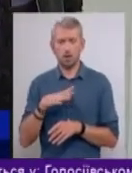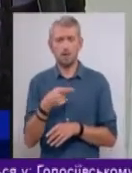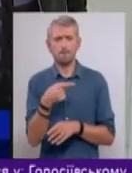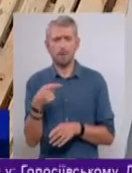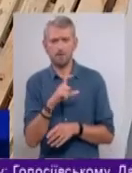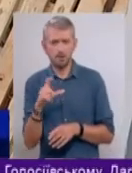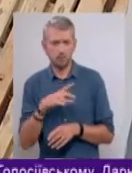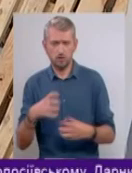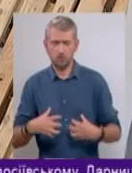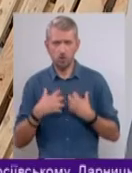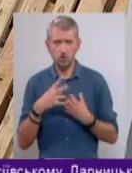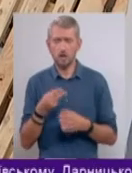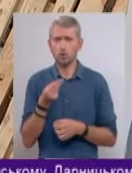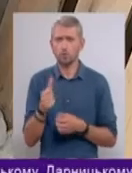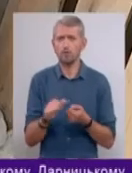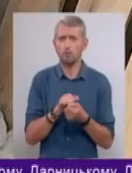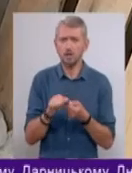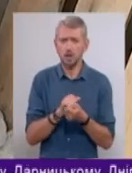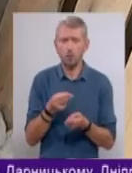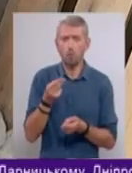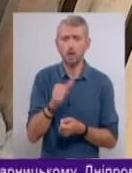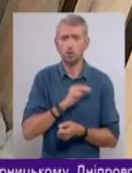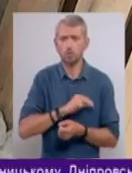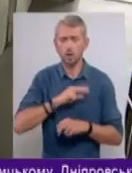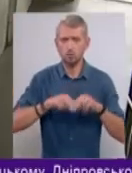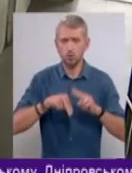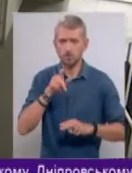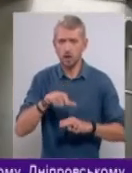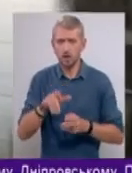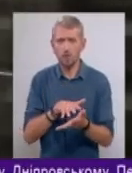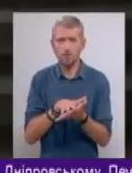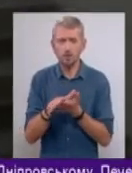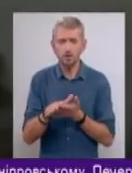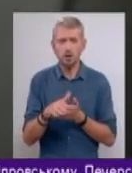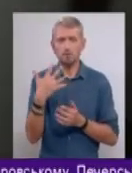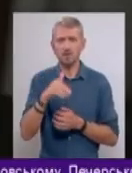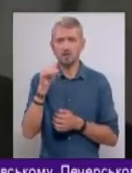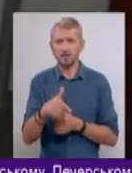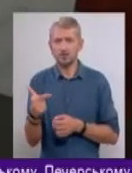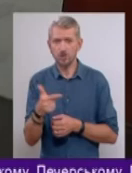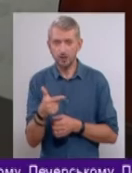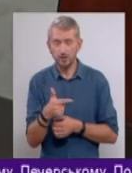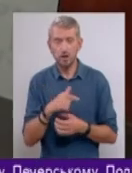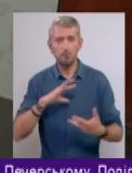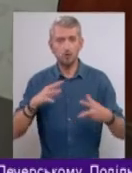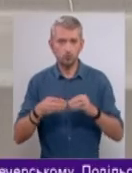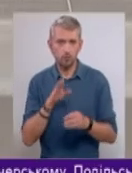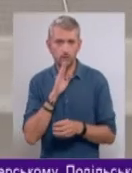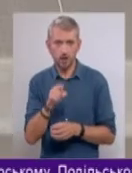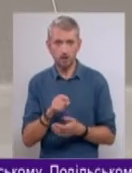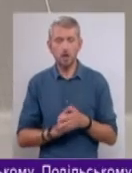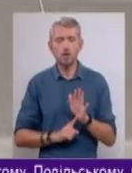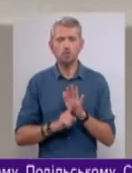На закупівлю матеріалів та оплату праці будівельників витратила щонайменш 50 тисяч гривень, підсумовує Олена.